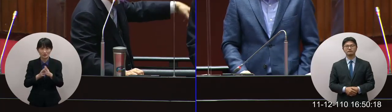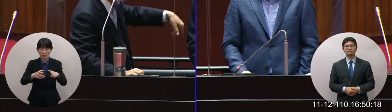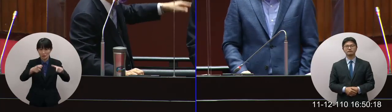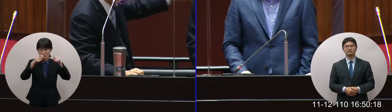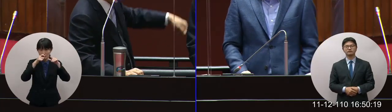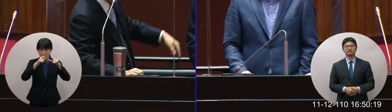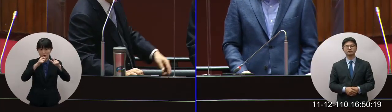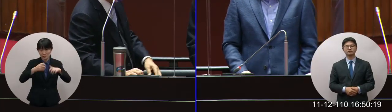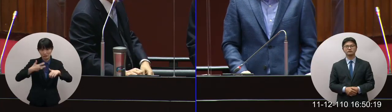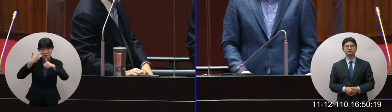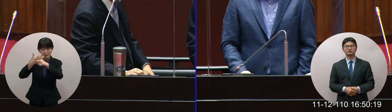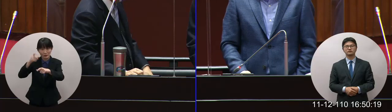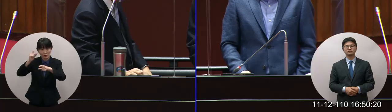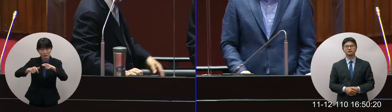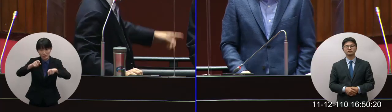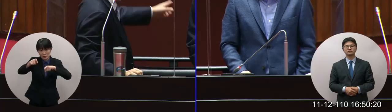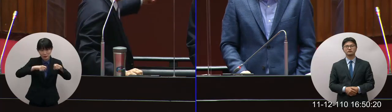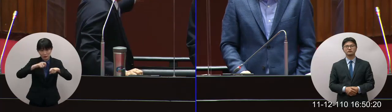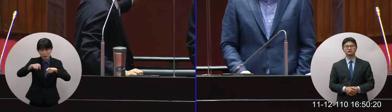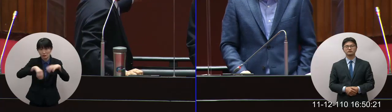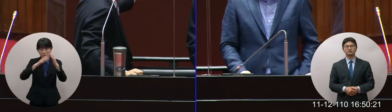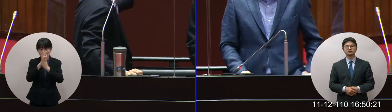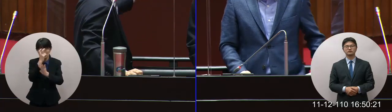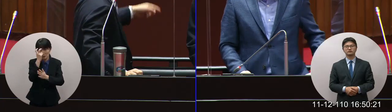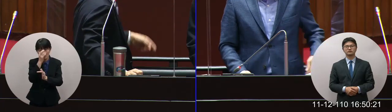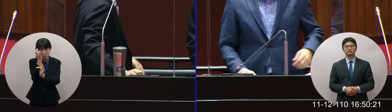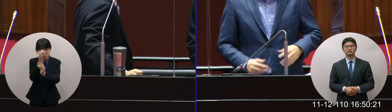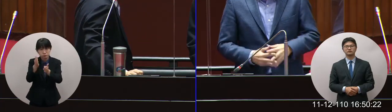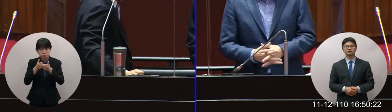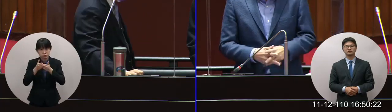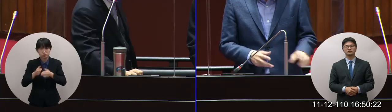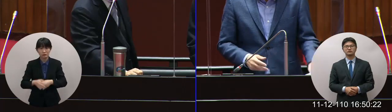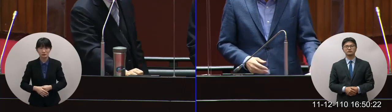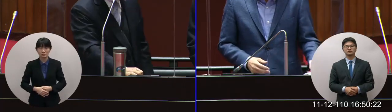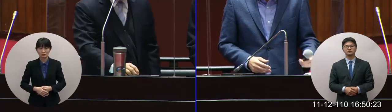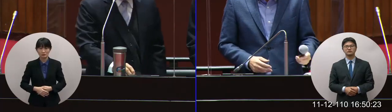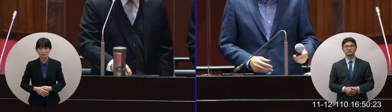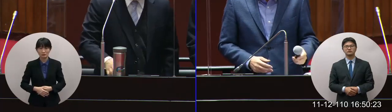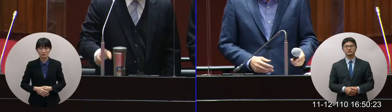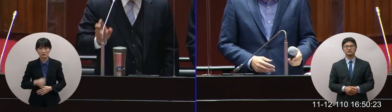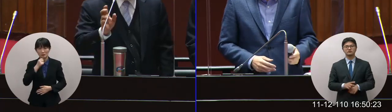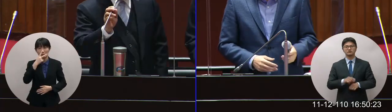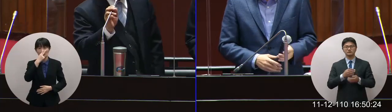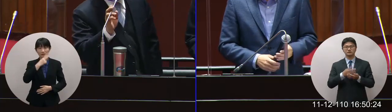花包出去通通管好這個這是相關的